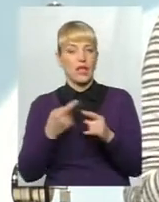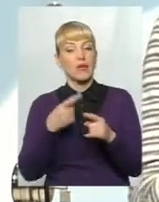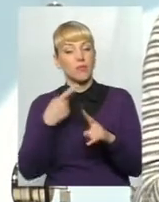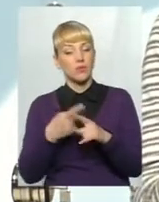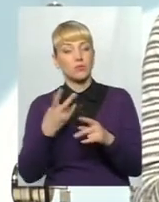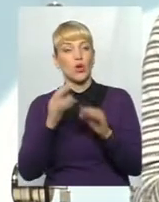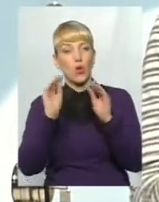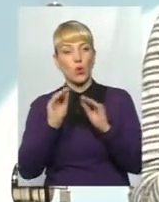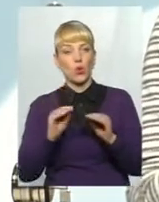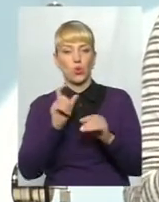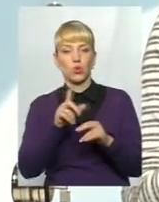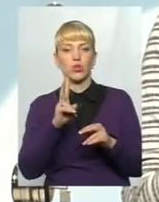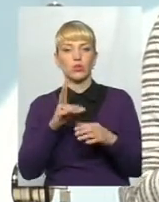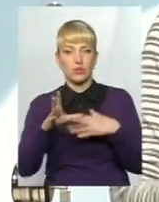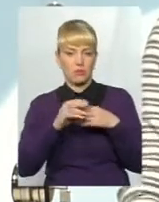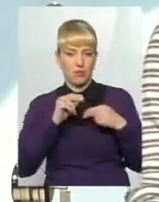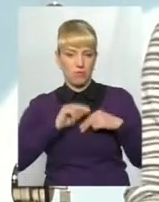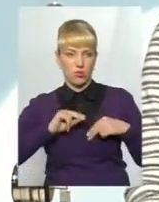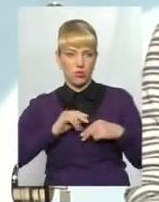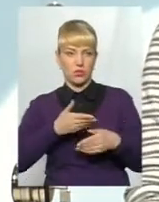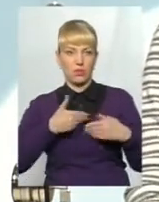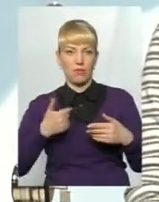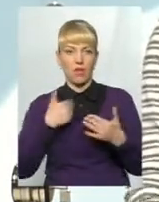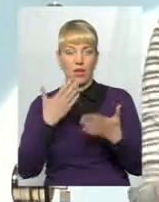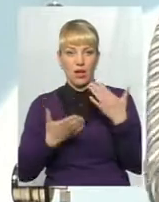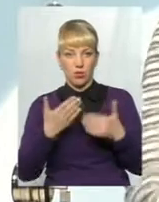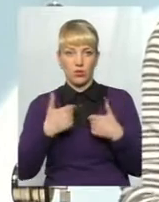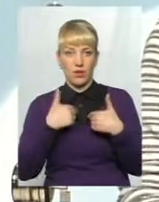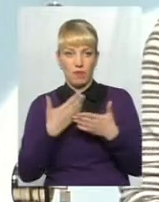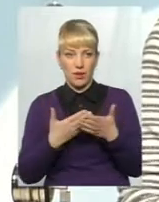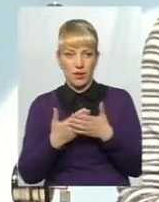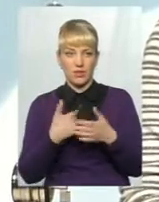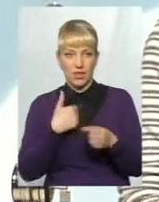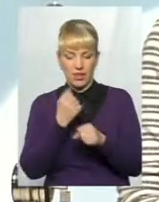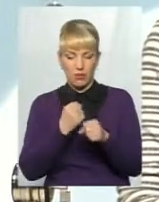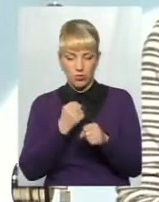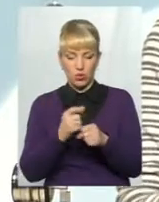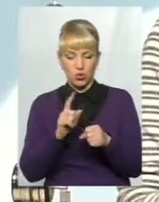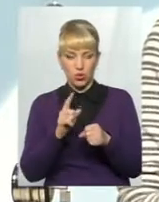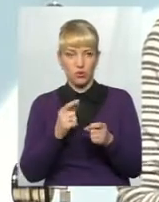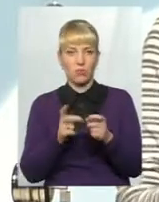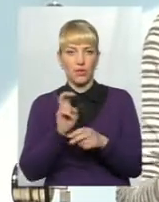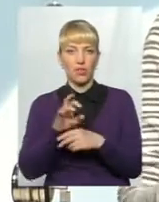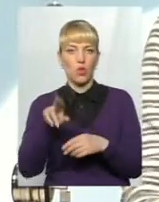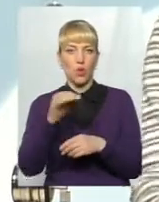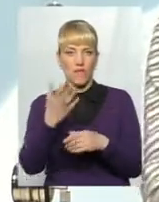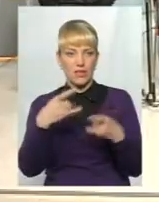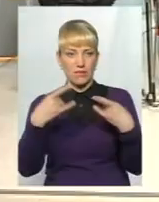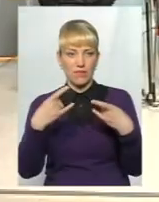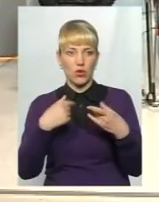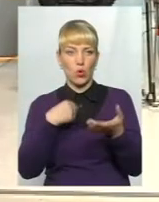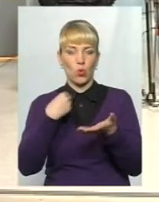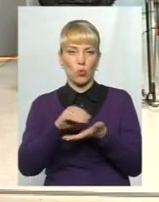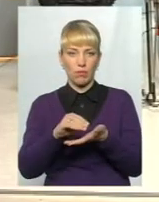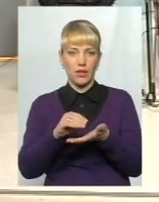люди, які з нами співпрацюють. Тобто я сьогодні, щоб роздрукувавши напрацювання своє, щоб прийти до вас в ефір, купила